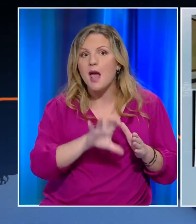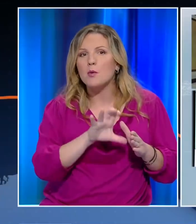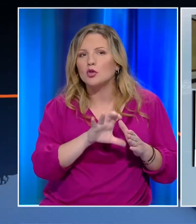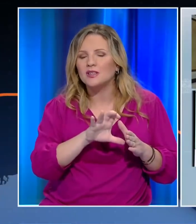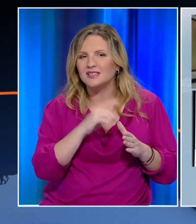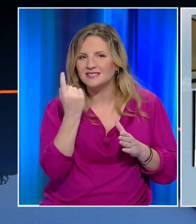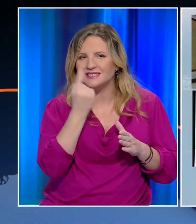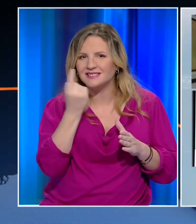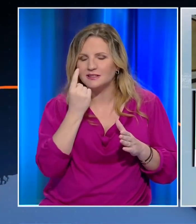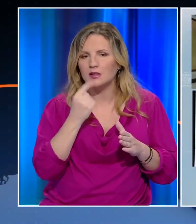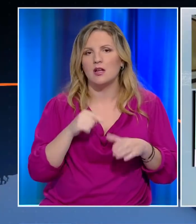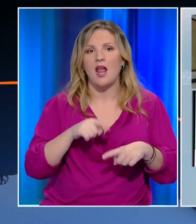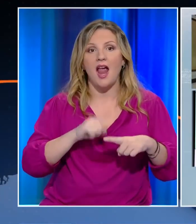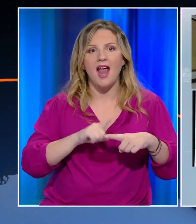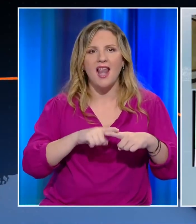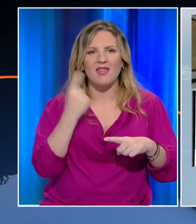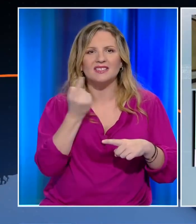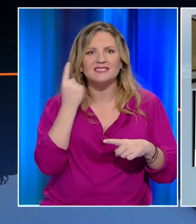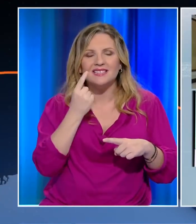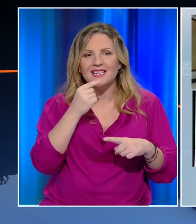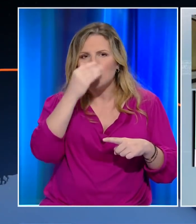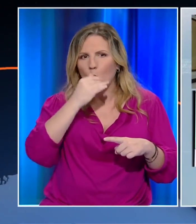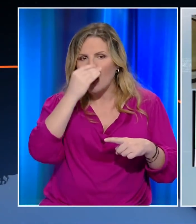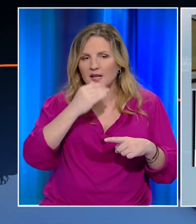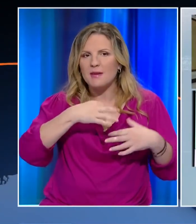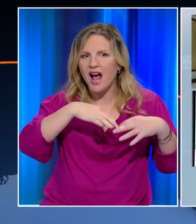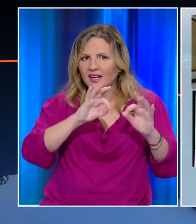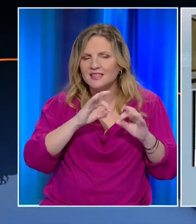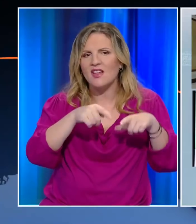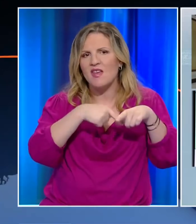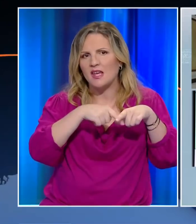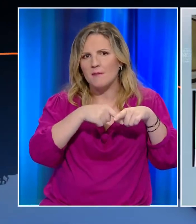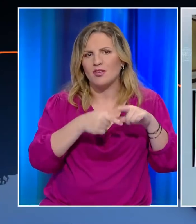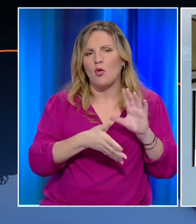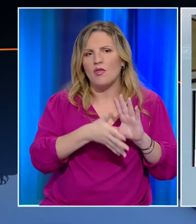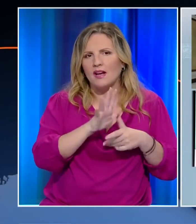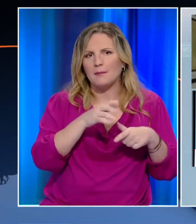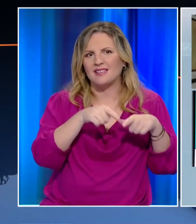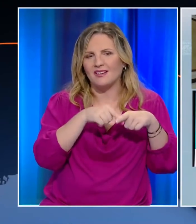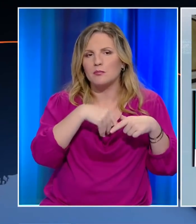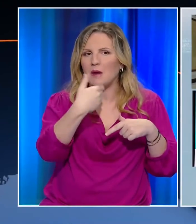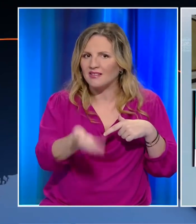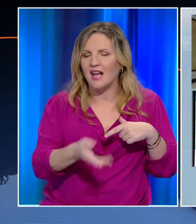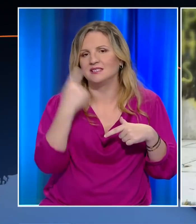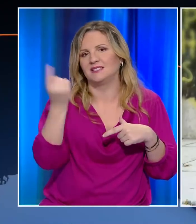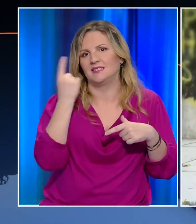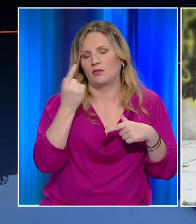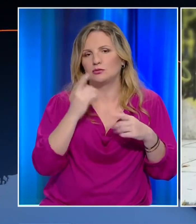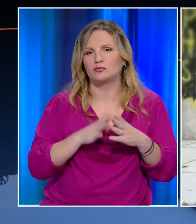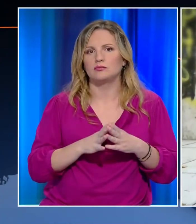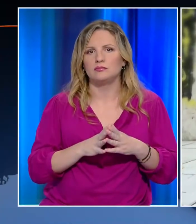περίοδος ακόμα που δεν υπάρχει γρήπη στην Ελλάδα. Πάντα στην Ελλάδα η γρήπη εφανίζεται μετά τις 15 Δεκεμβρίου, 10 με 15 Δεκεμβρίου.